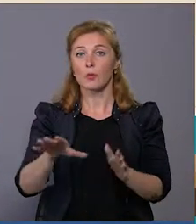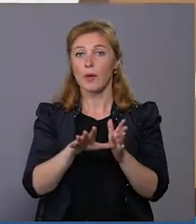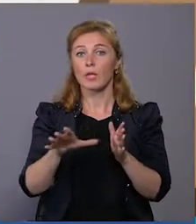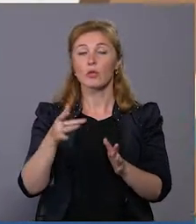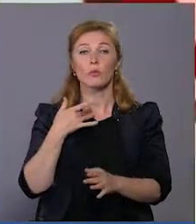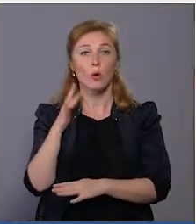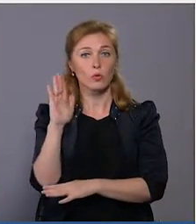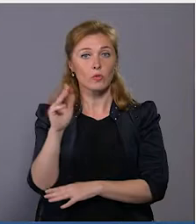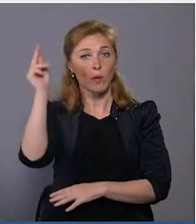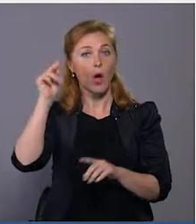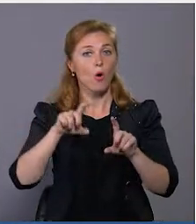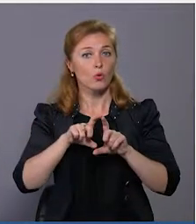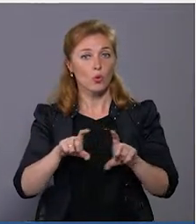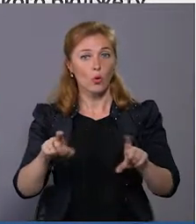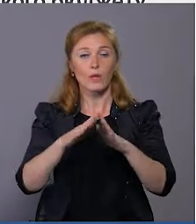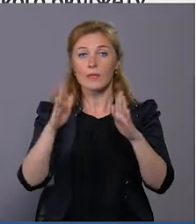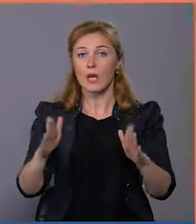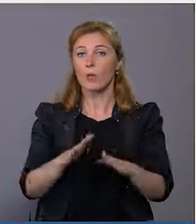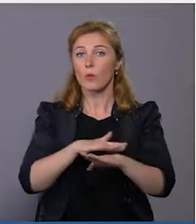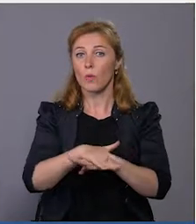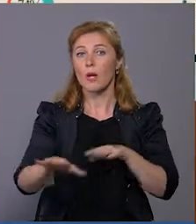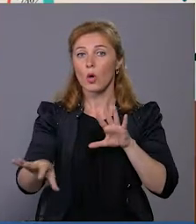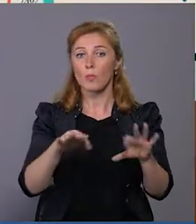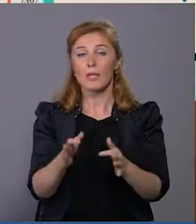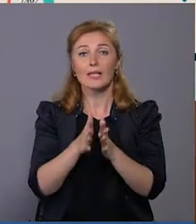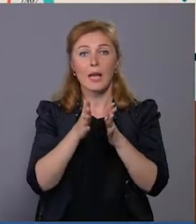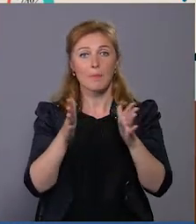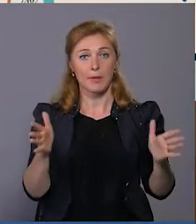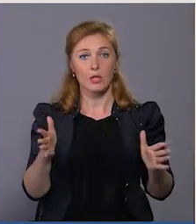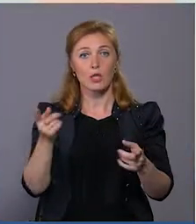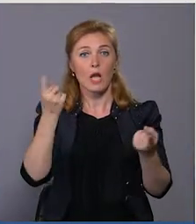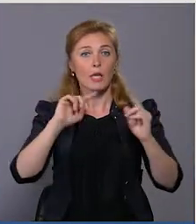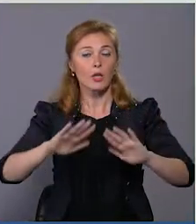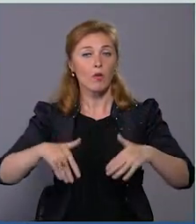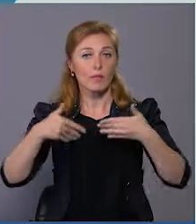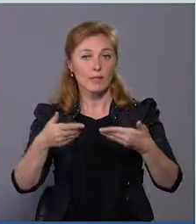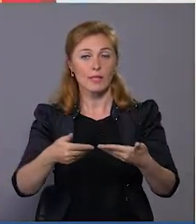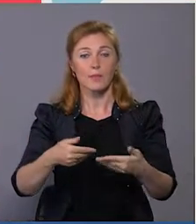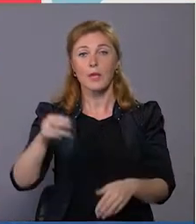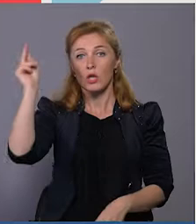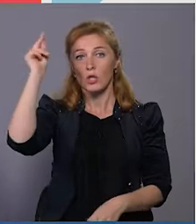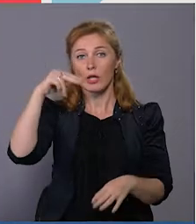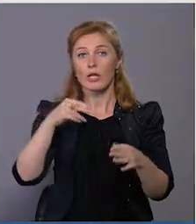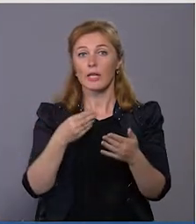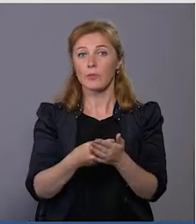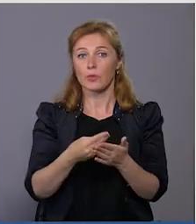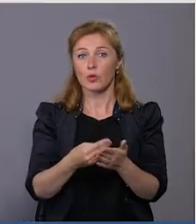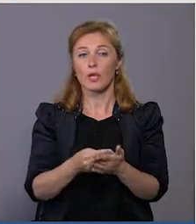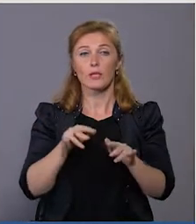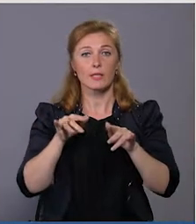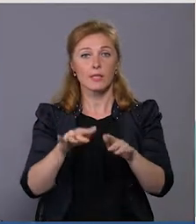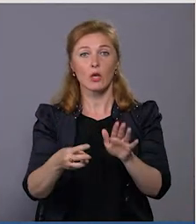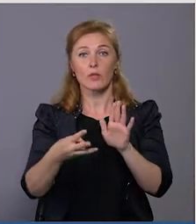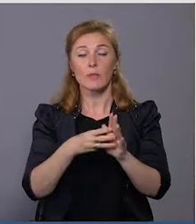голосуванням у школі чи загалом в громаді обиратимуть найбільш креативні та інноваційні. Шкільний громадський бюджет уже діє у восьми